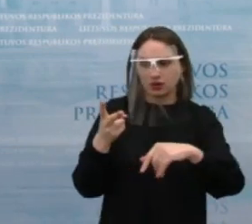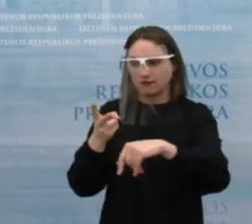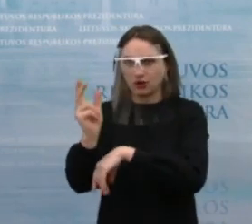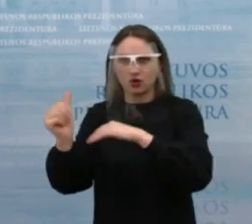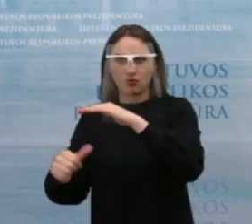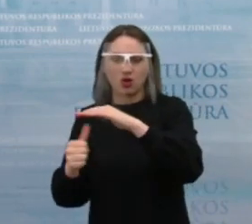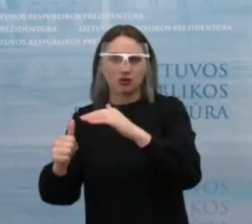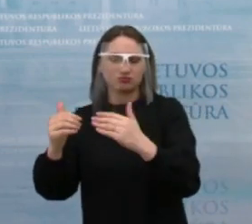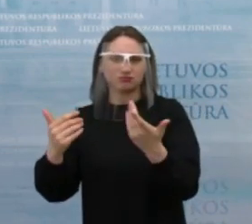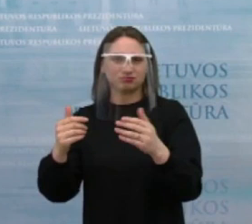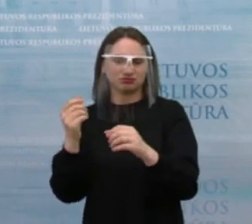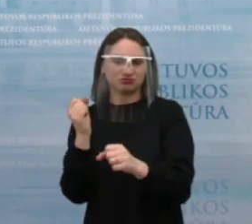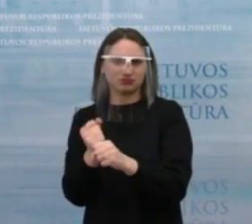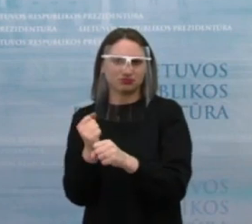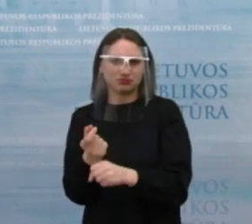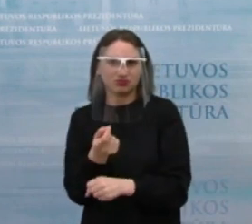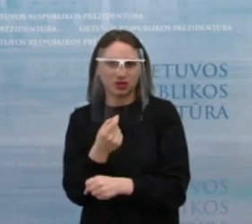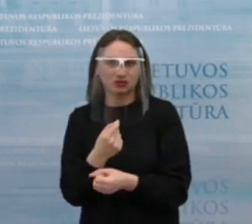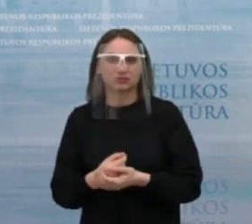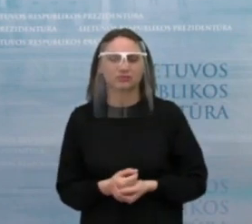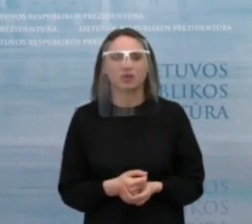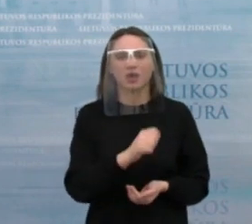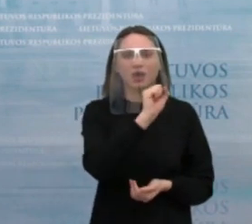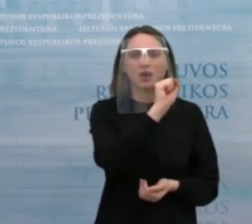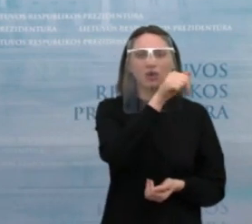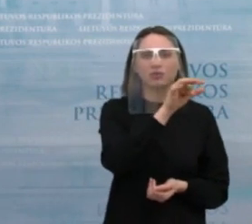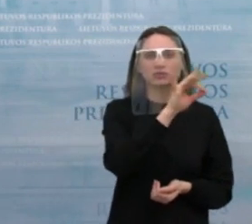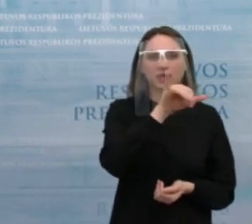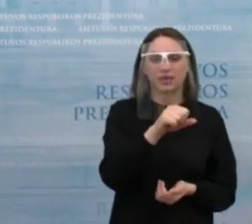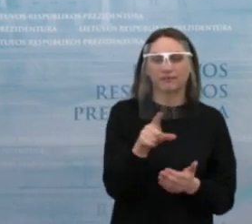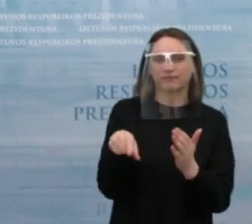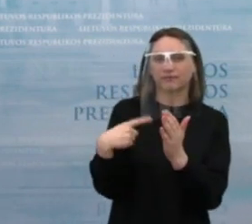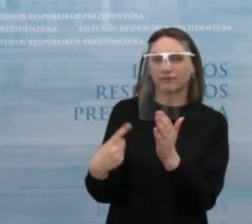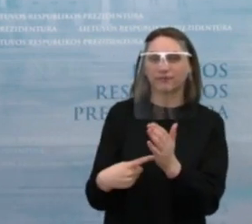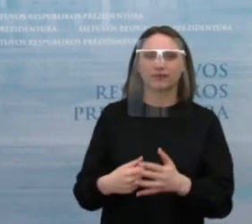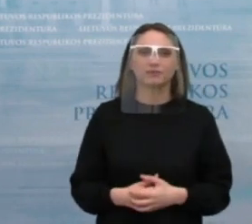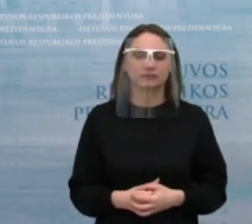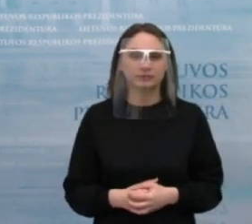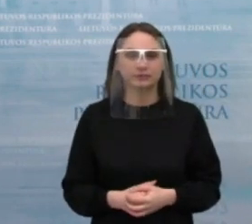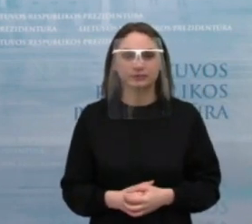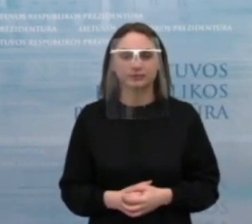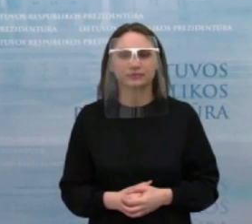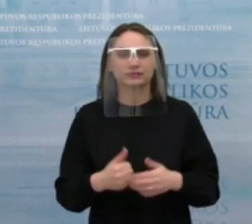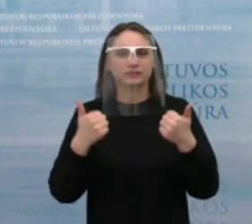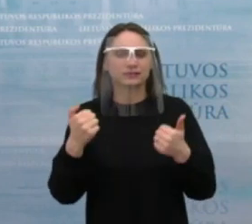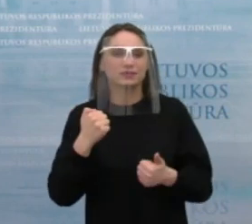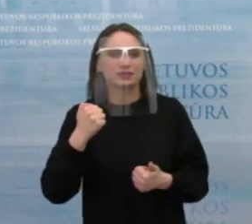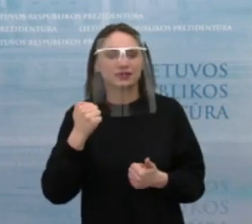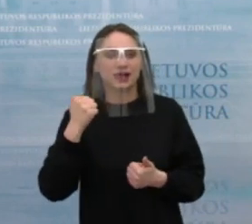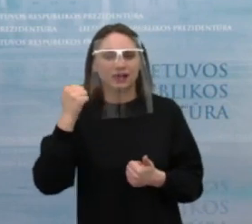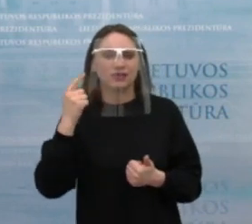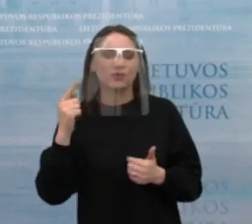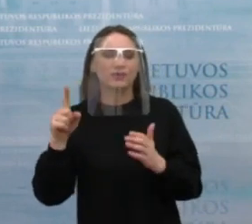Austėjamas jau kaitė liubinė nebėja, nes prašau, Austėjamas. Sveiki, dėkui, norėčiau šiek tiek užduoti klausimą iš truputį kitos